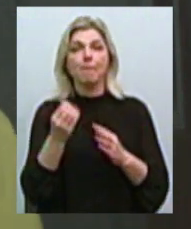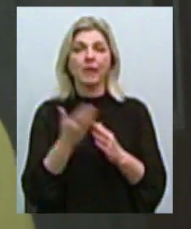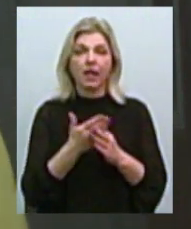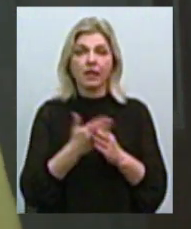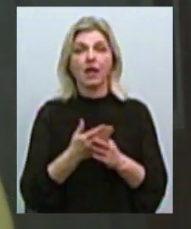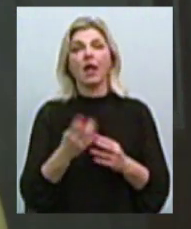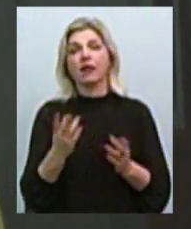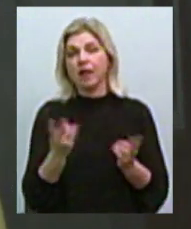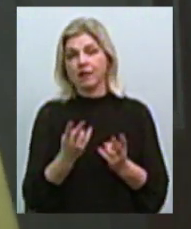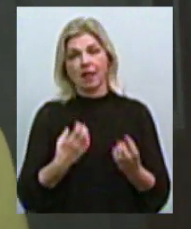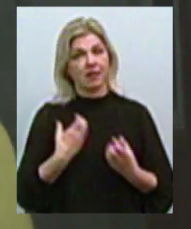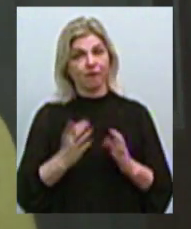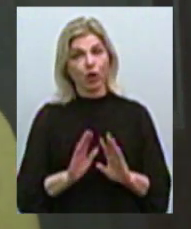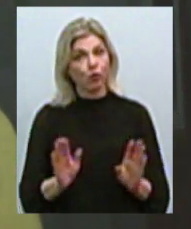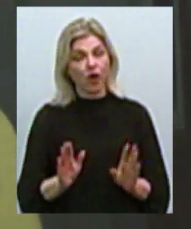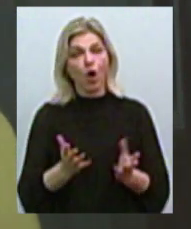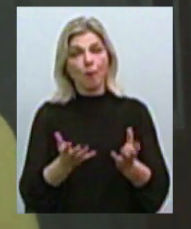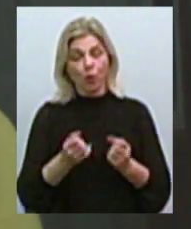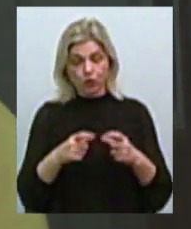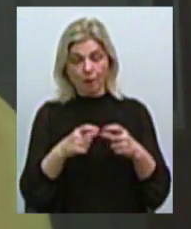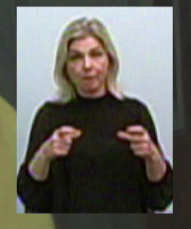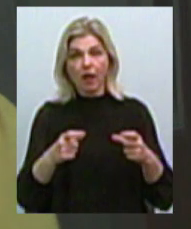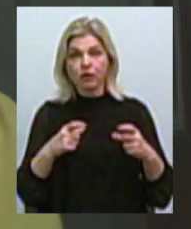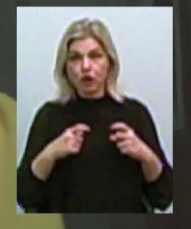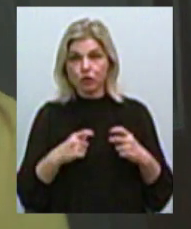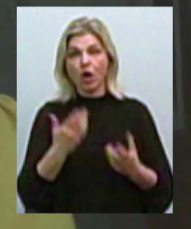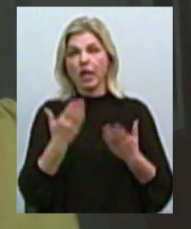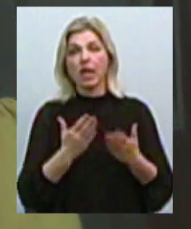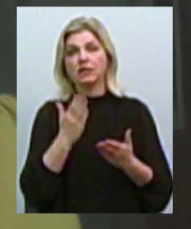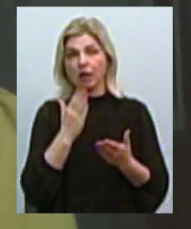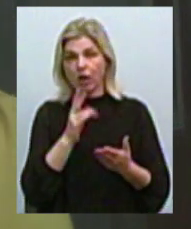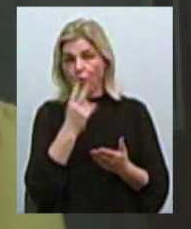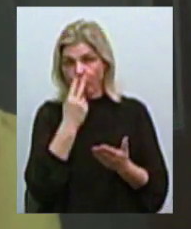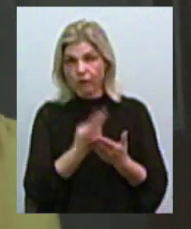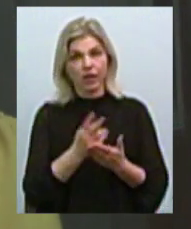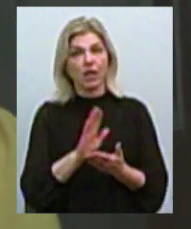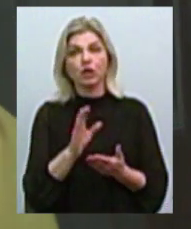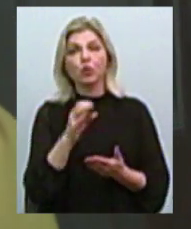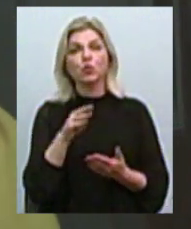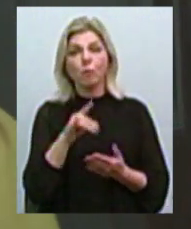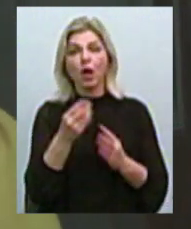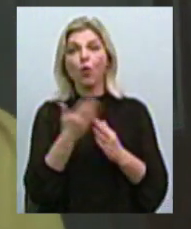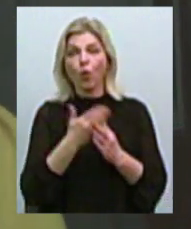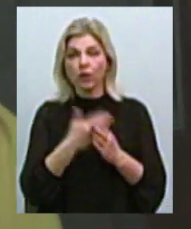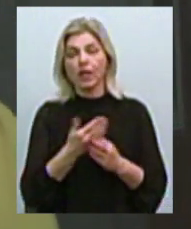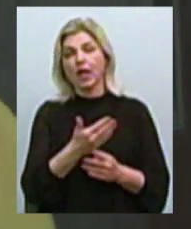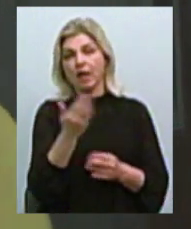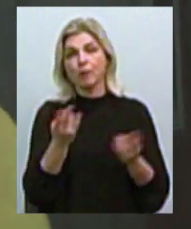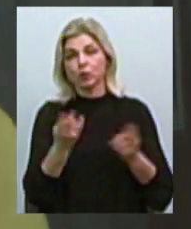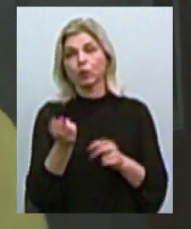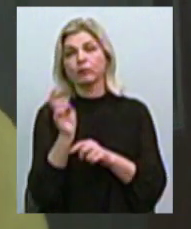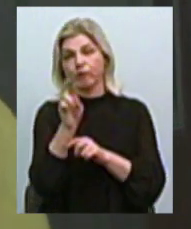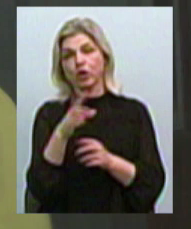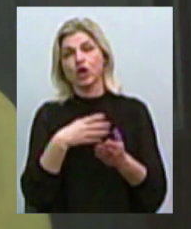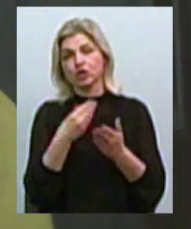потрібно не хвилюватися. Отримавши платіжку, якщо навіть і споживачі, які не побачать цих сум, їм необхідно буде звернутися